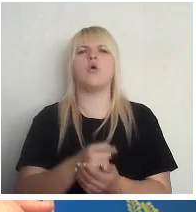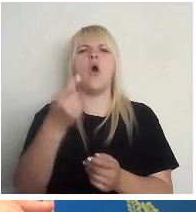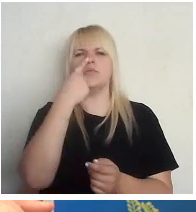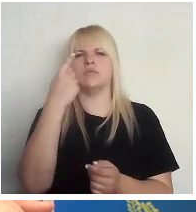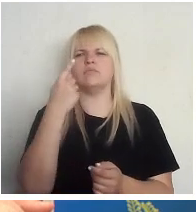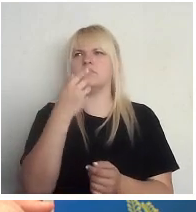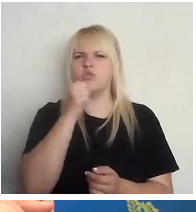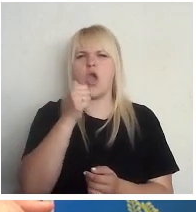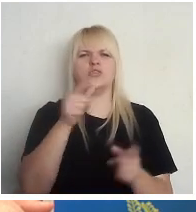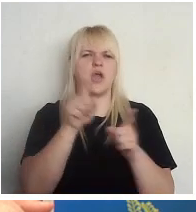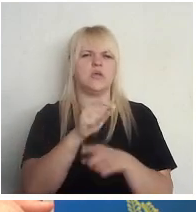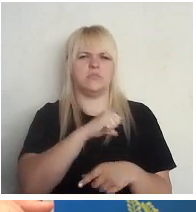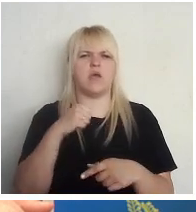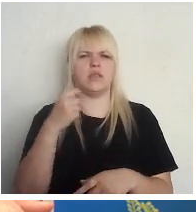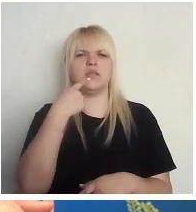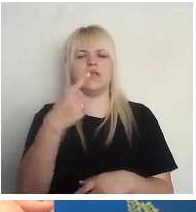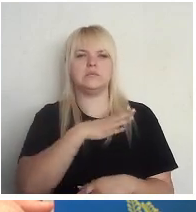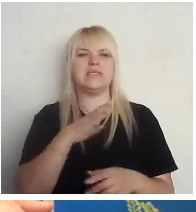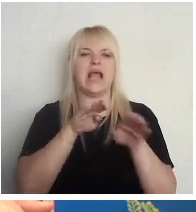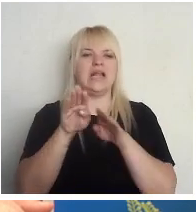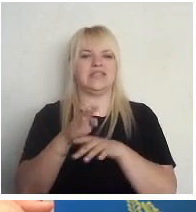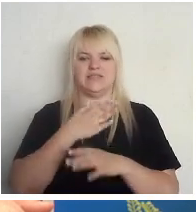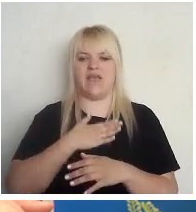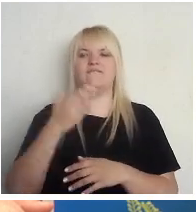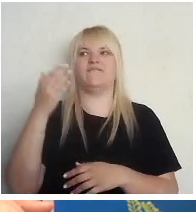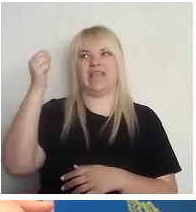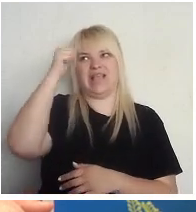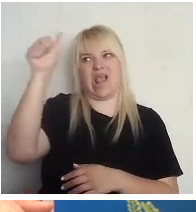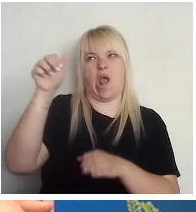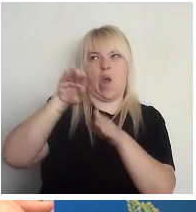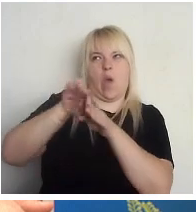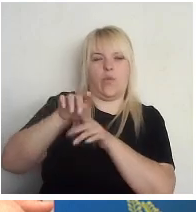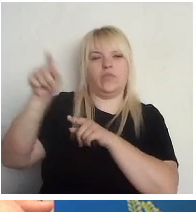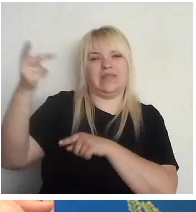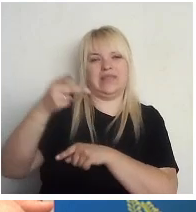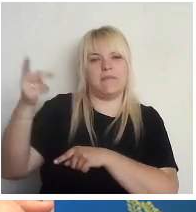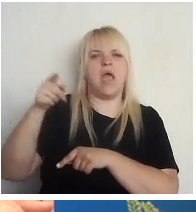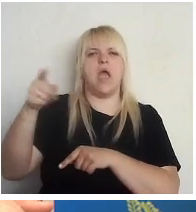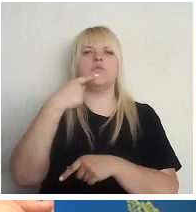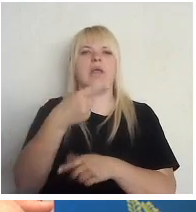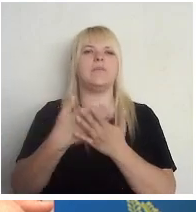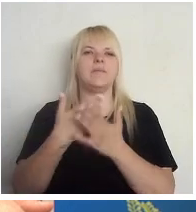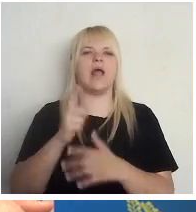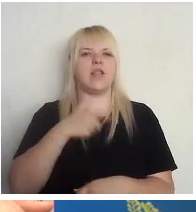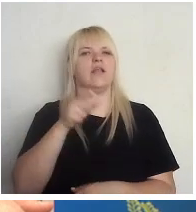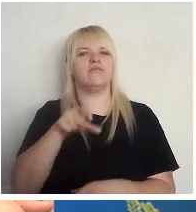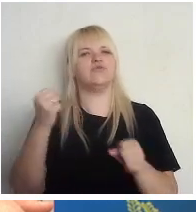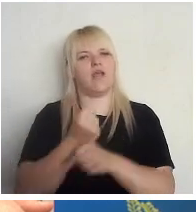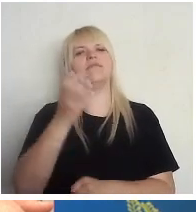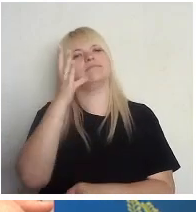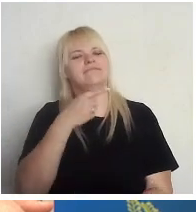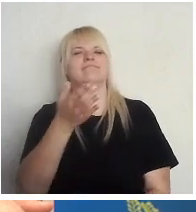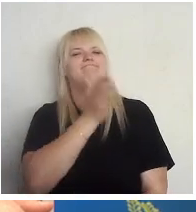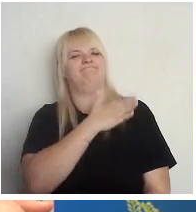pat pieminēju salīdzinājām sevi ar igauņiem, tad man ir jāsaka, latvieši mēs savu gan uz pleca varētu uzsistāt. Mēs